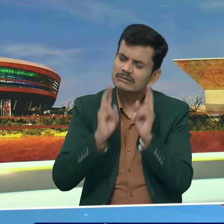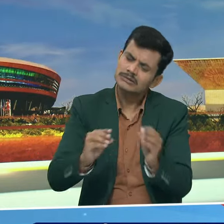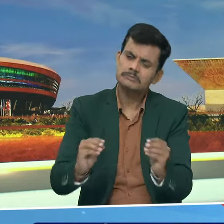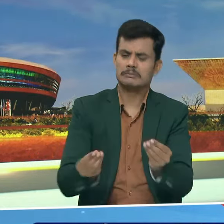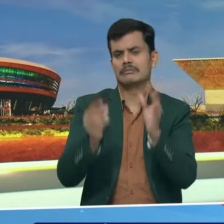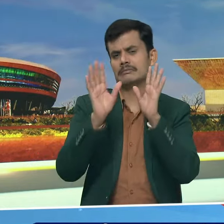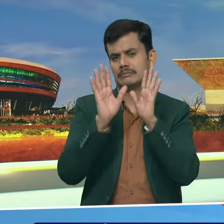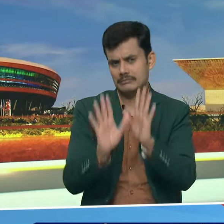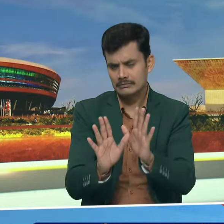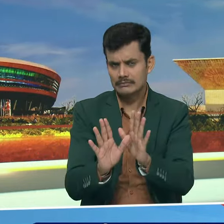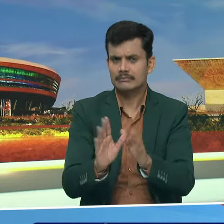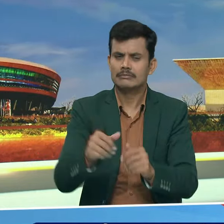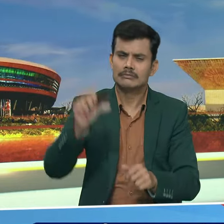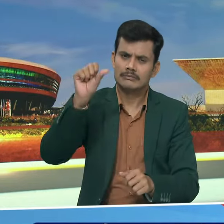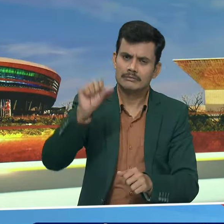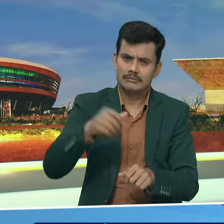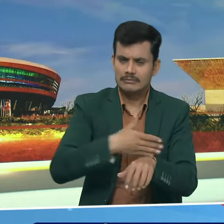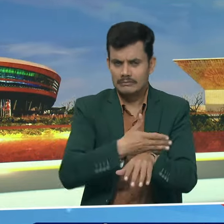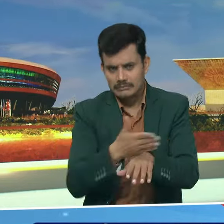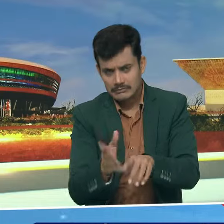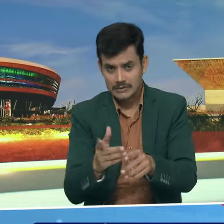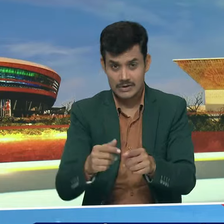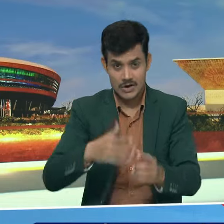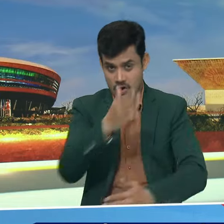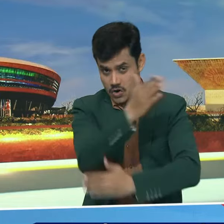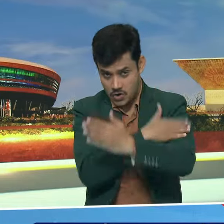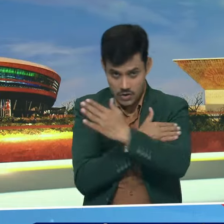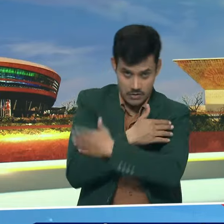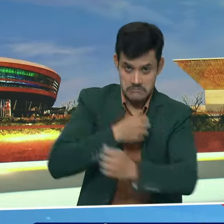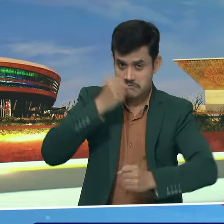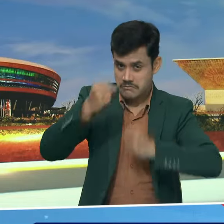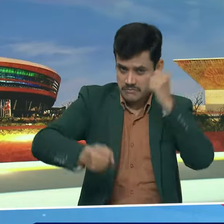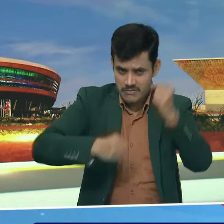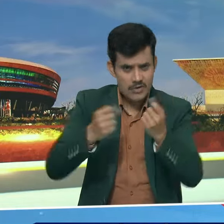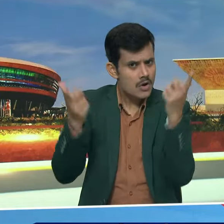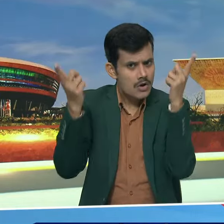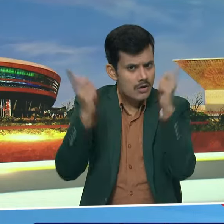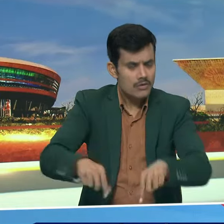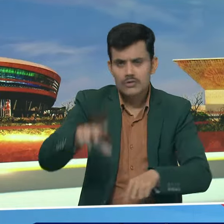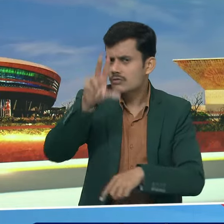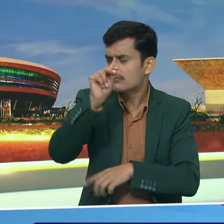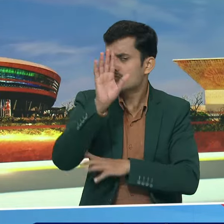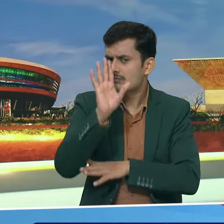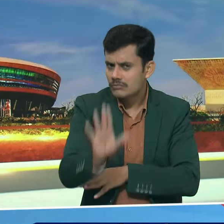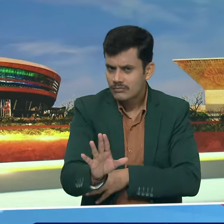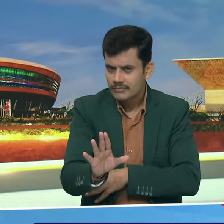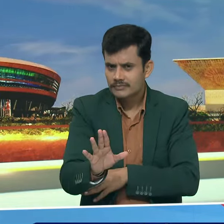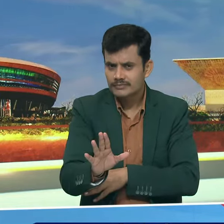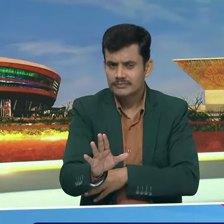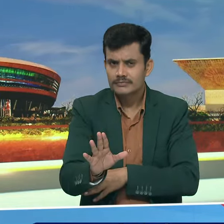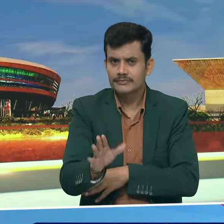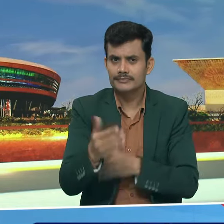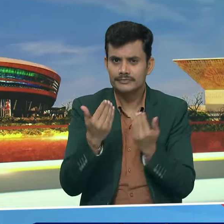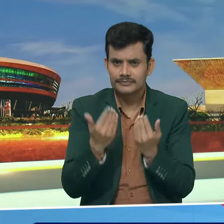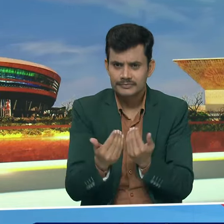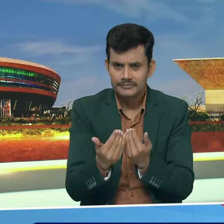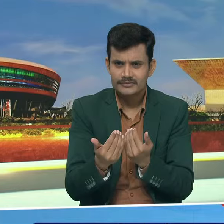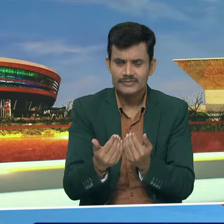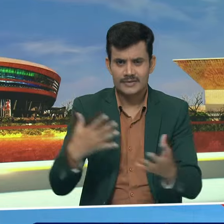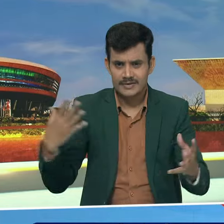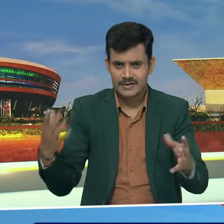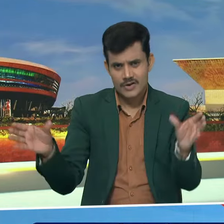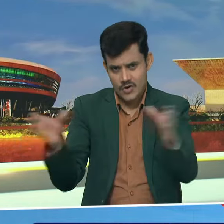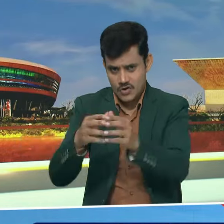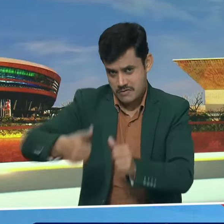चलो अभी लेट हुआ तो ठीक है कुष्टी को नुकसान नहीं होना चाहिए, अभी जो बोडी बनी है,